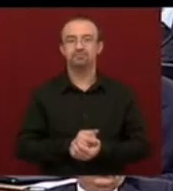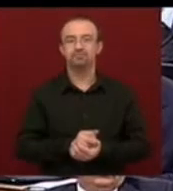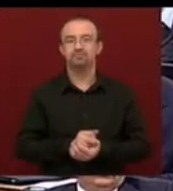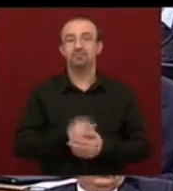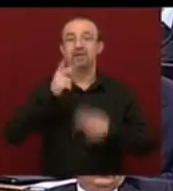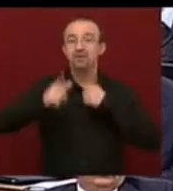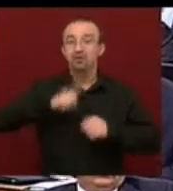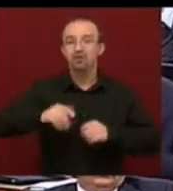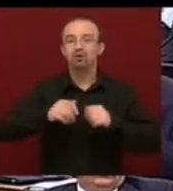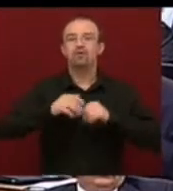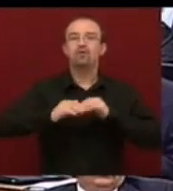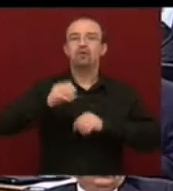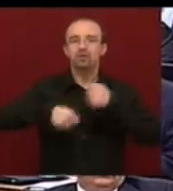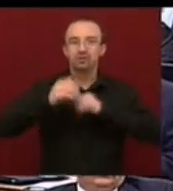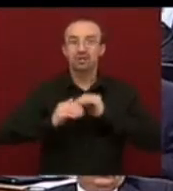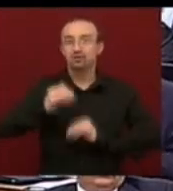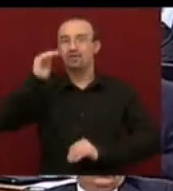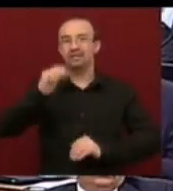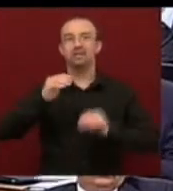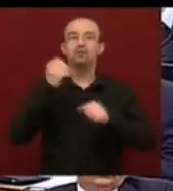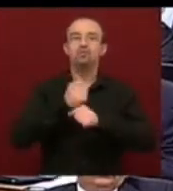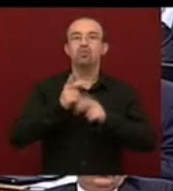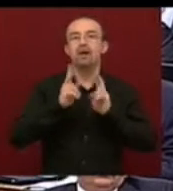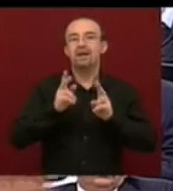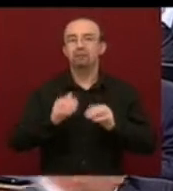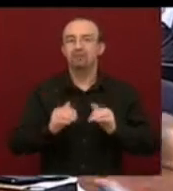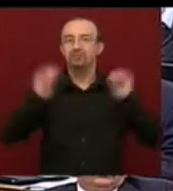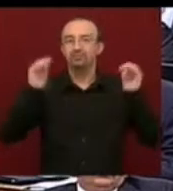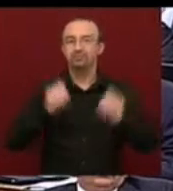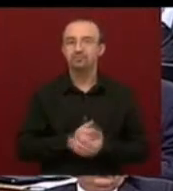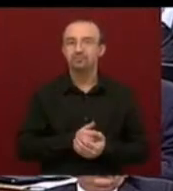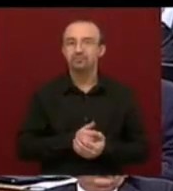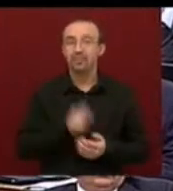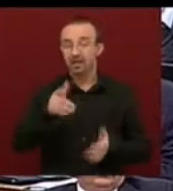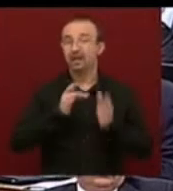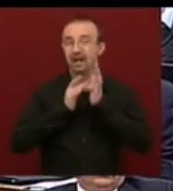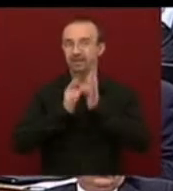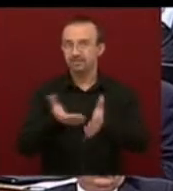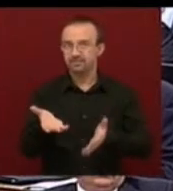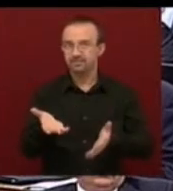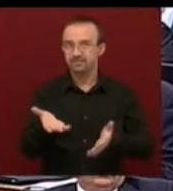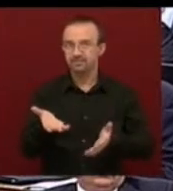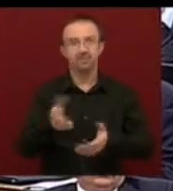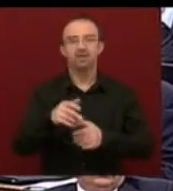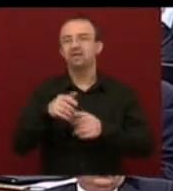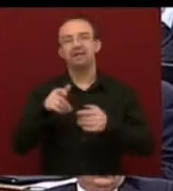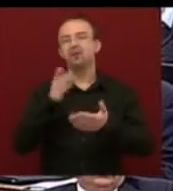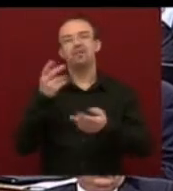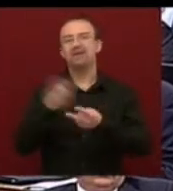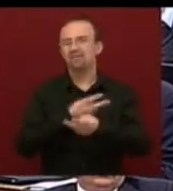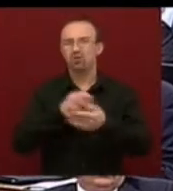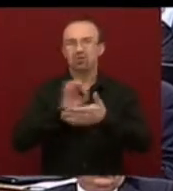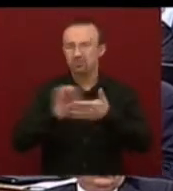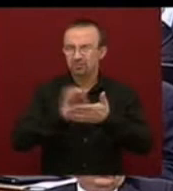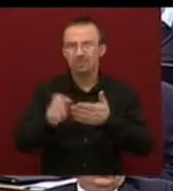képes volt növelni a foglalkoztatást, csökkenteni munkalégséget. Na ez mutatja, hogy nem a bevált recepteket,